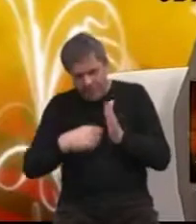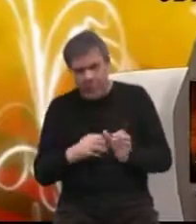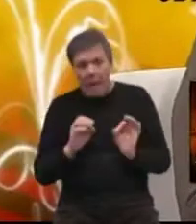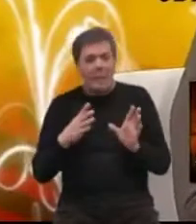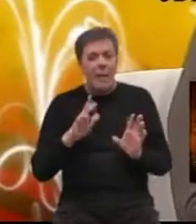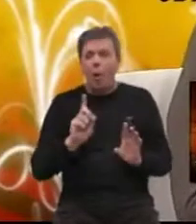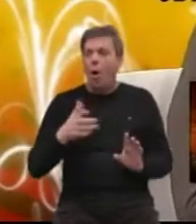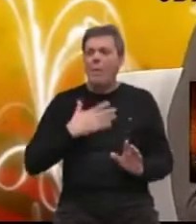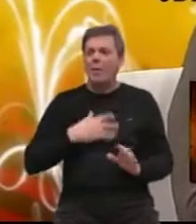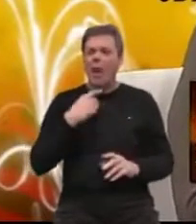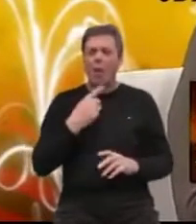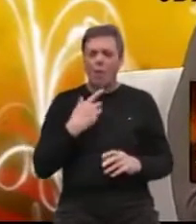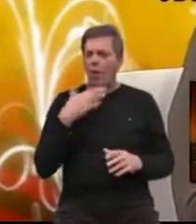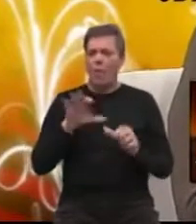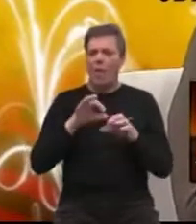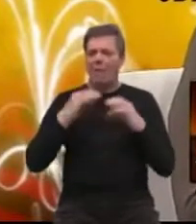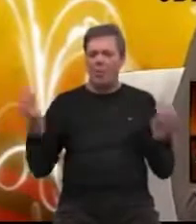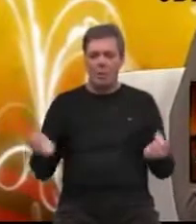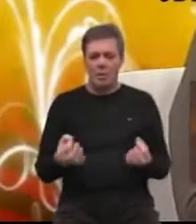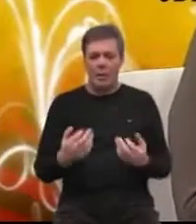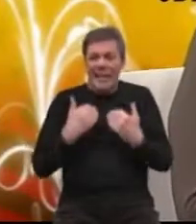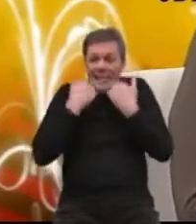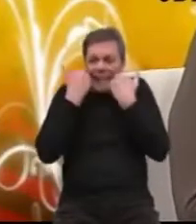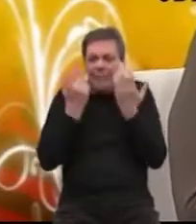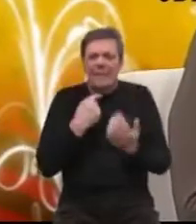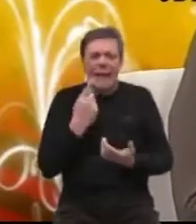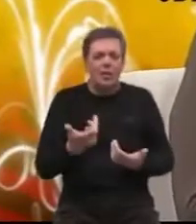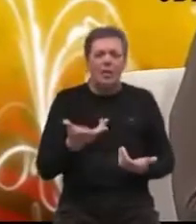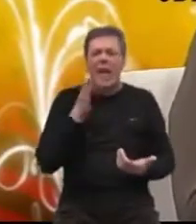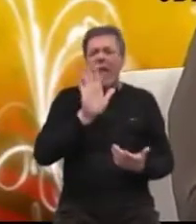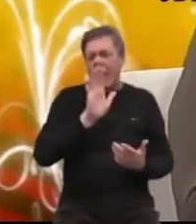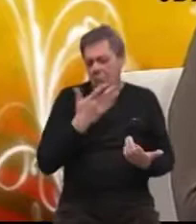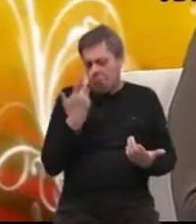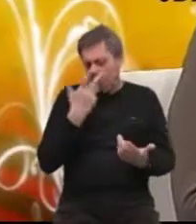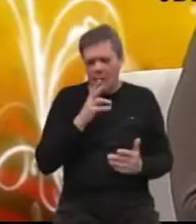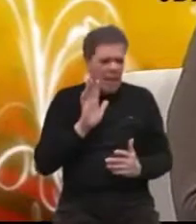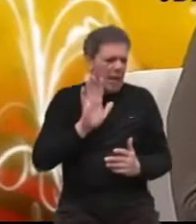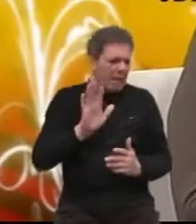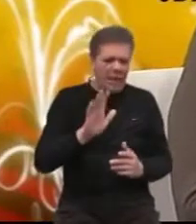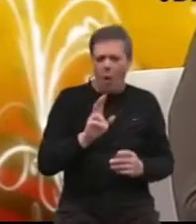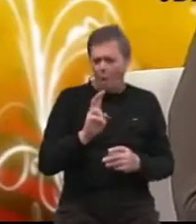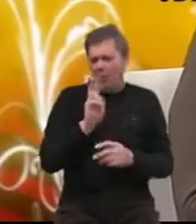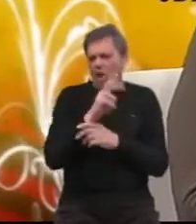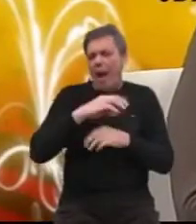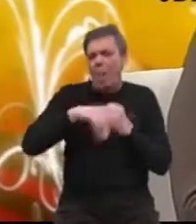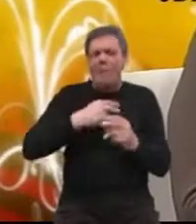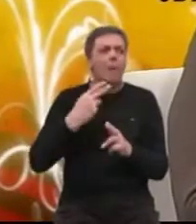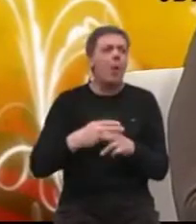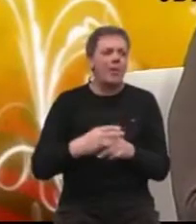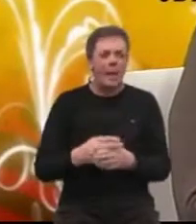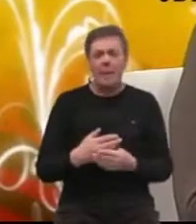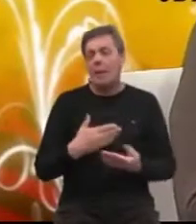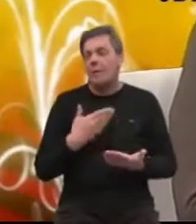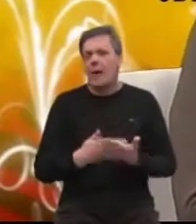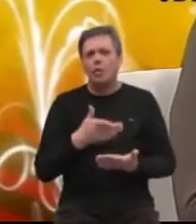niko neće govoriti o tome u javnosti. Srame se reći da je njihov oboljeli bolestan